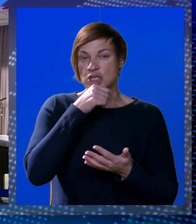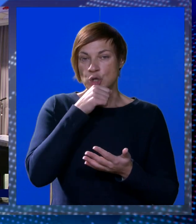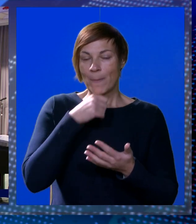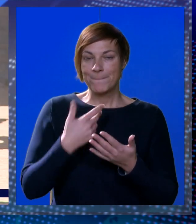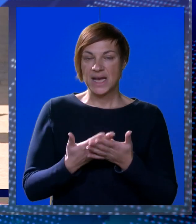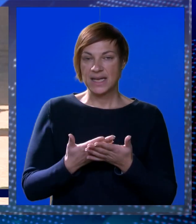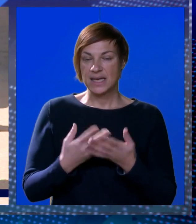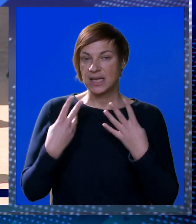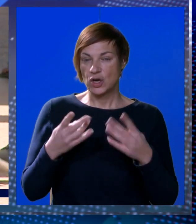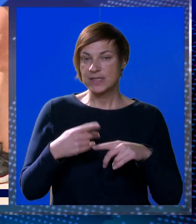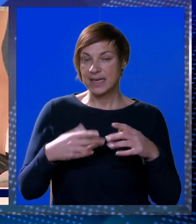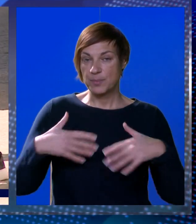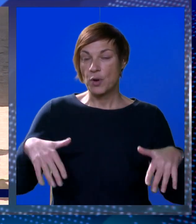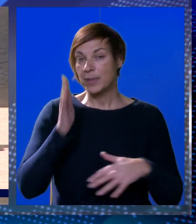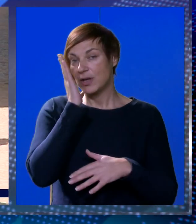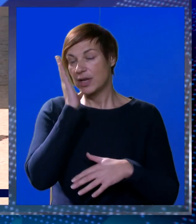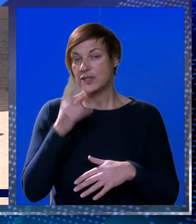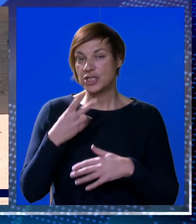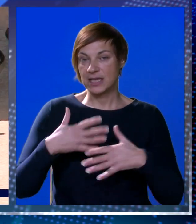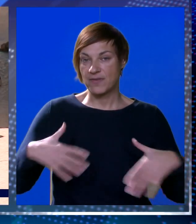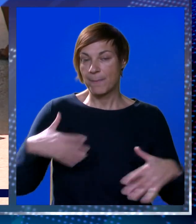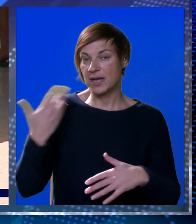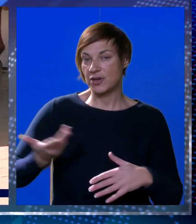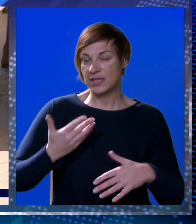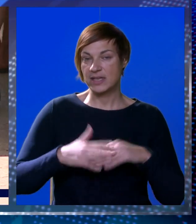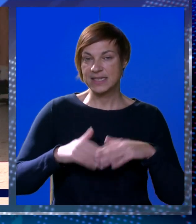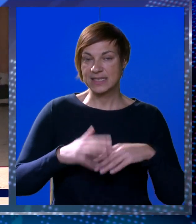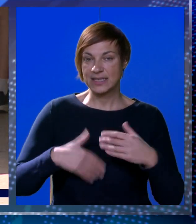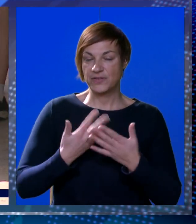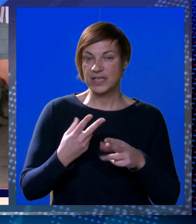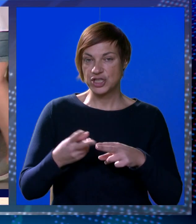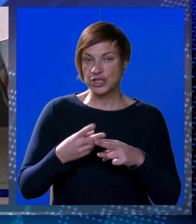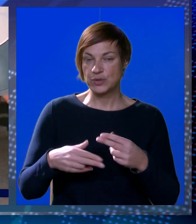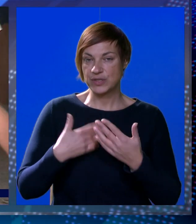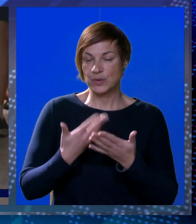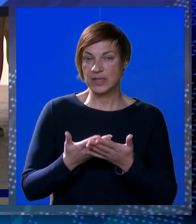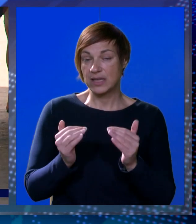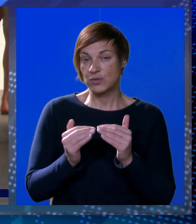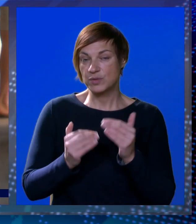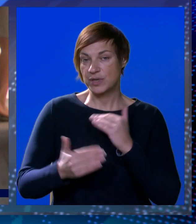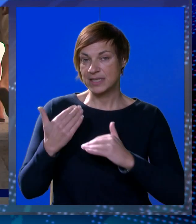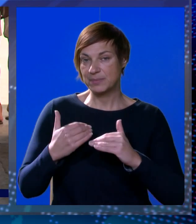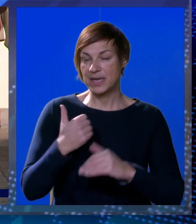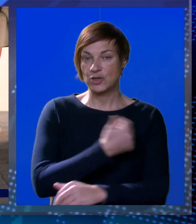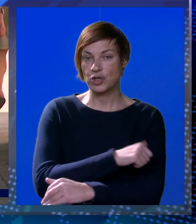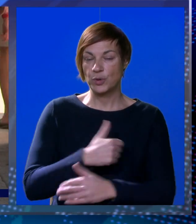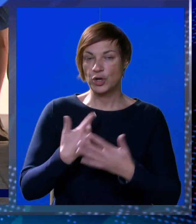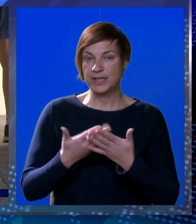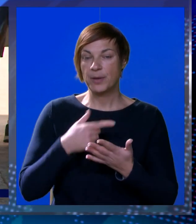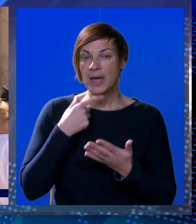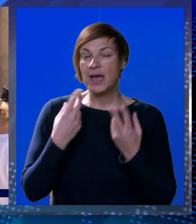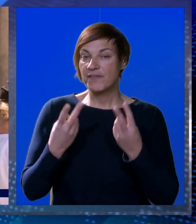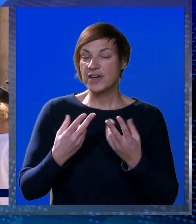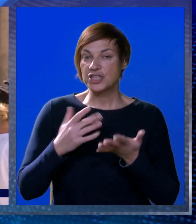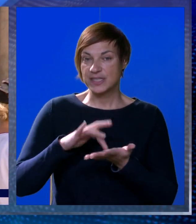naša županija. Skoro 8,5 milijuna noćenja i 2 milijuna dolazaka zadovoljavajući su rezultat pogotovo u usporedbi s prethodnom godinom.